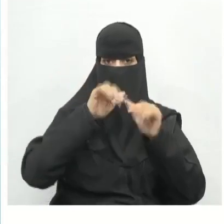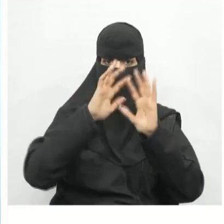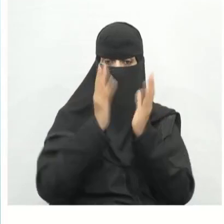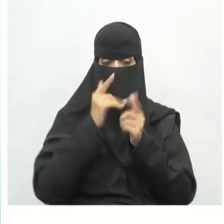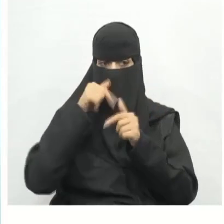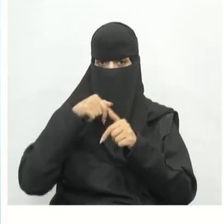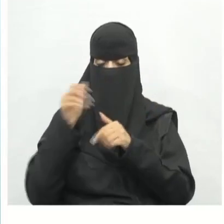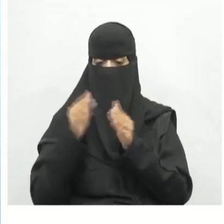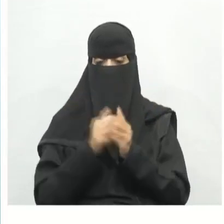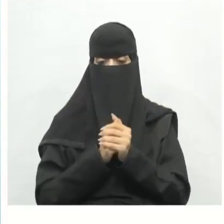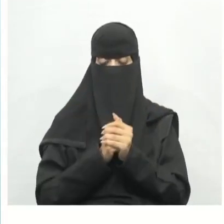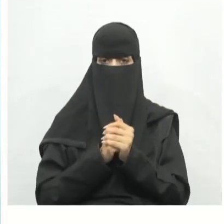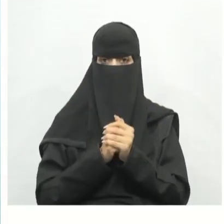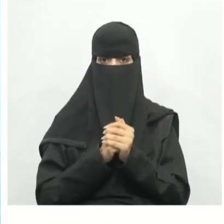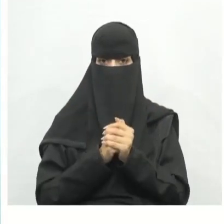العام للشاحنات